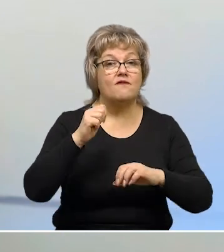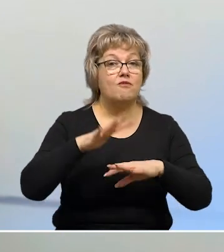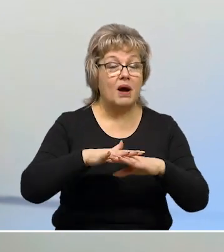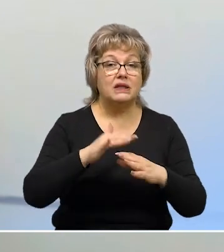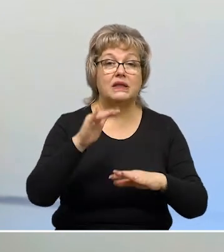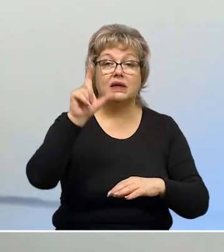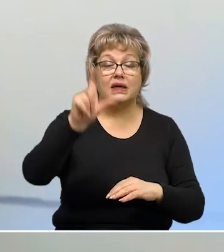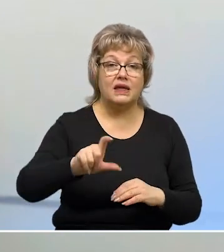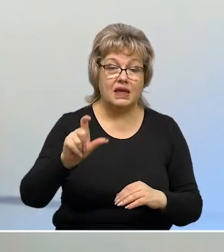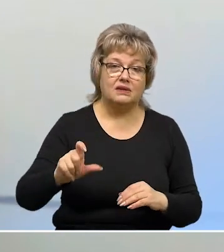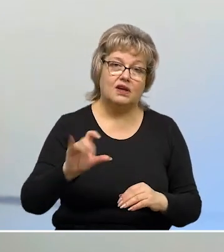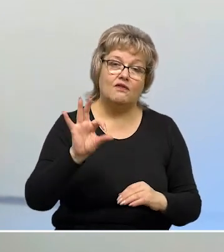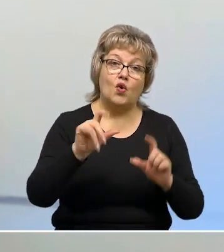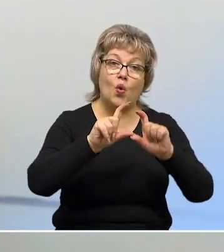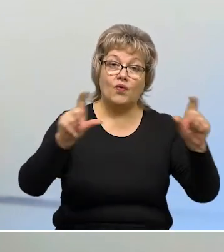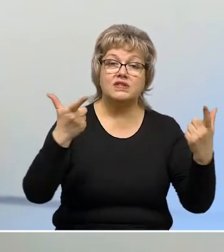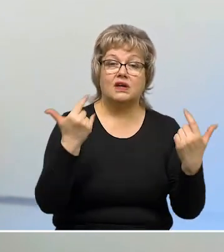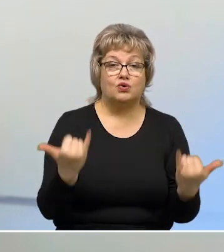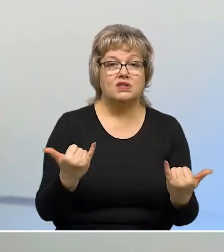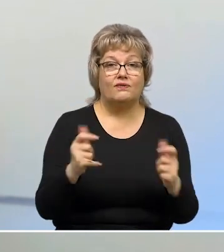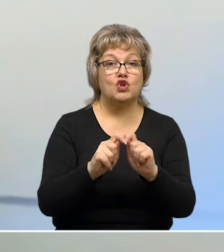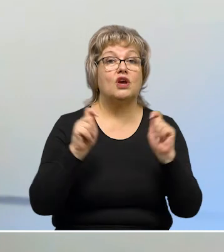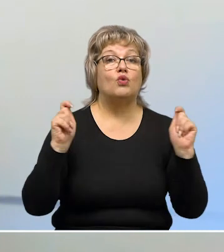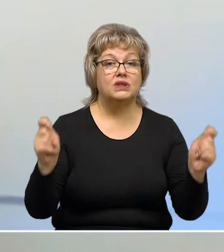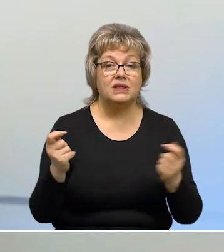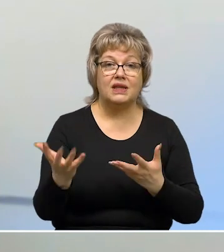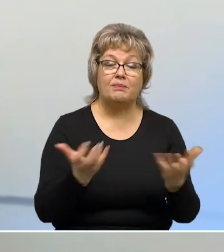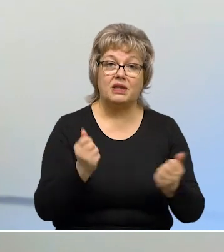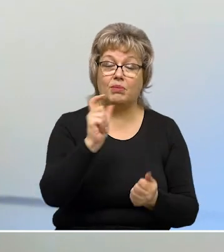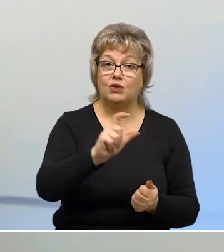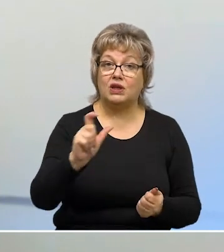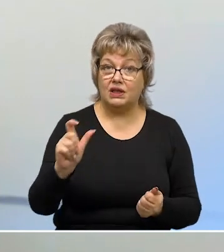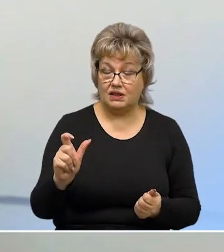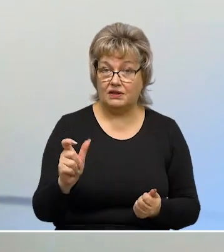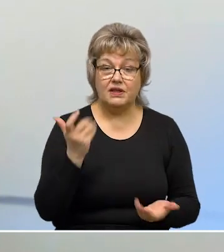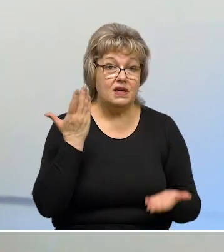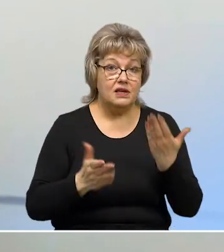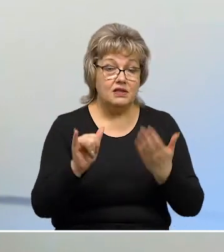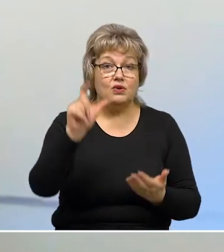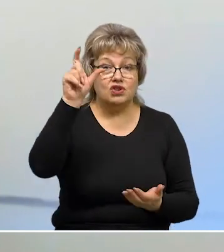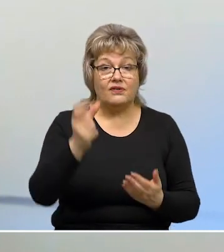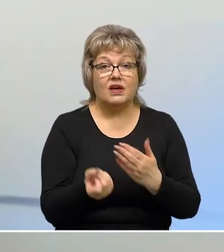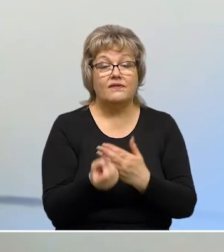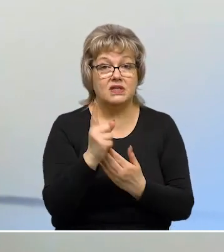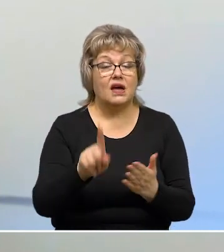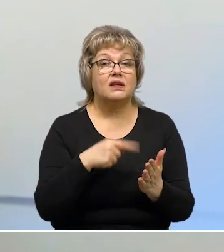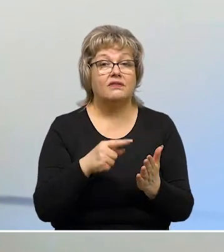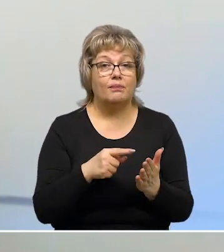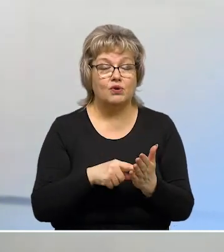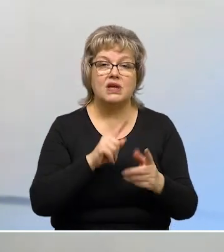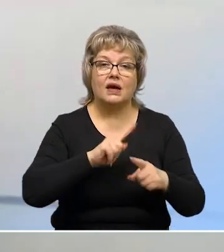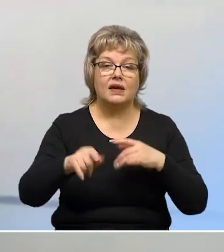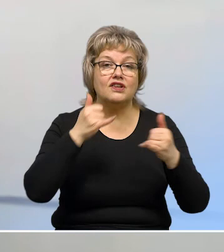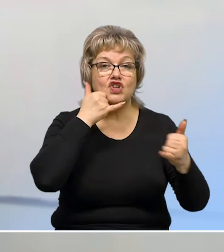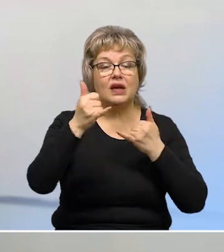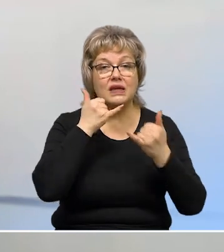в банк-клиентах или в банках, в офисах, которые сегодня открыты и принимают клиентов. Ну, то есть, если у человека возникает вопрос,